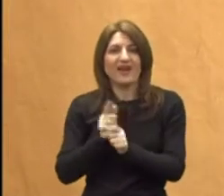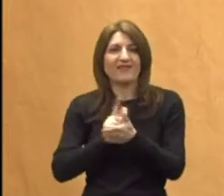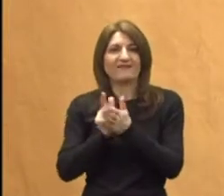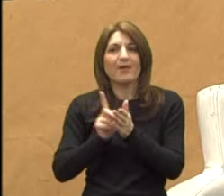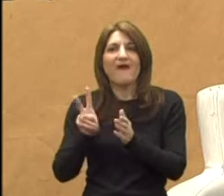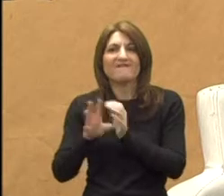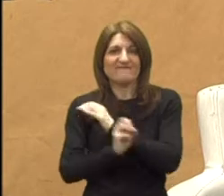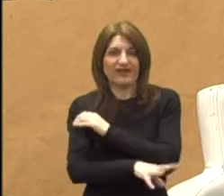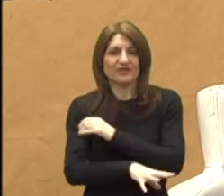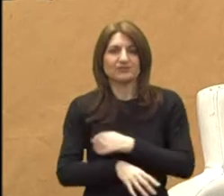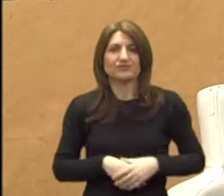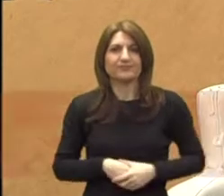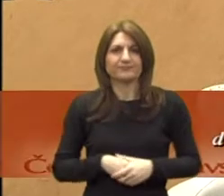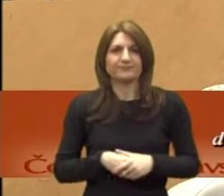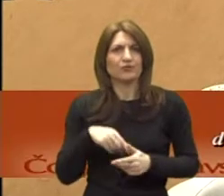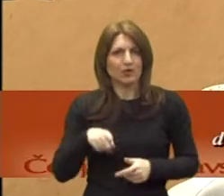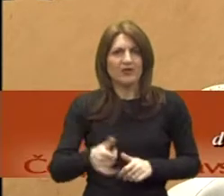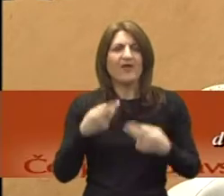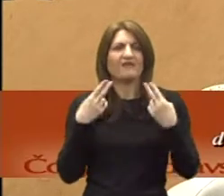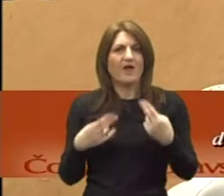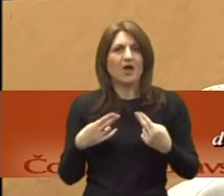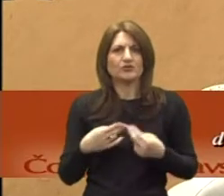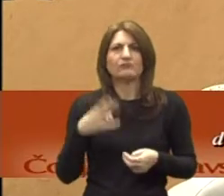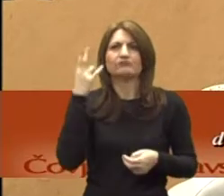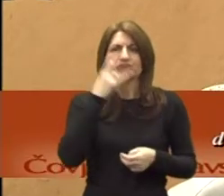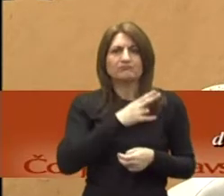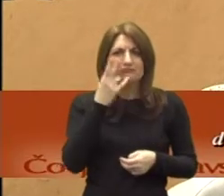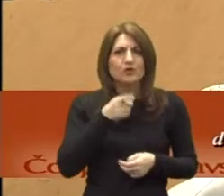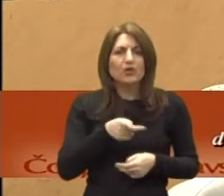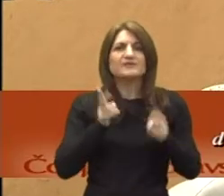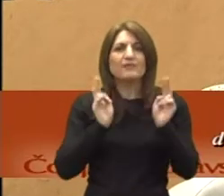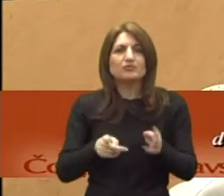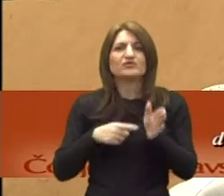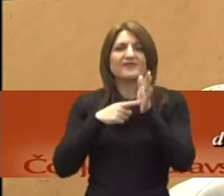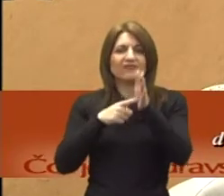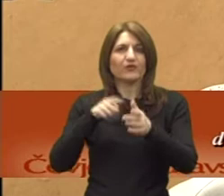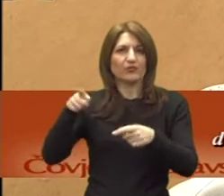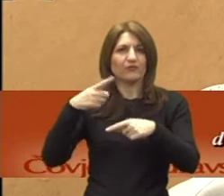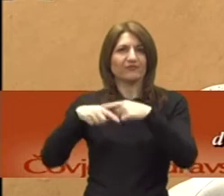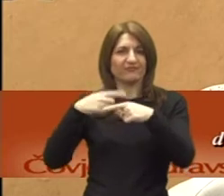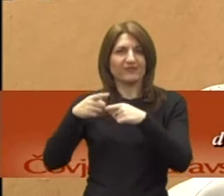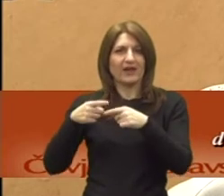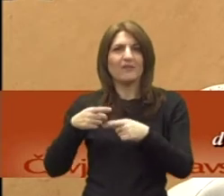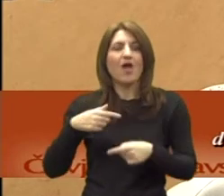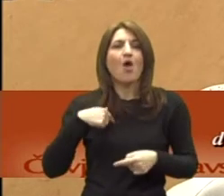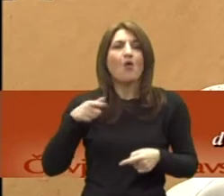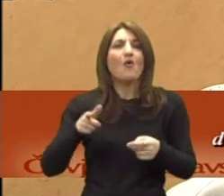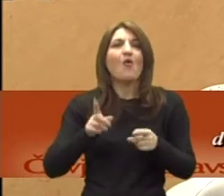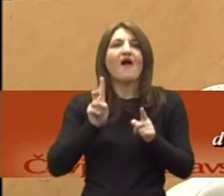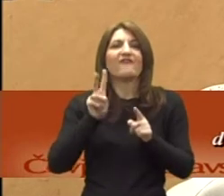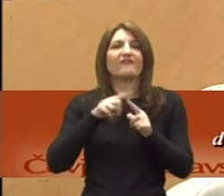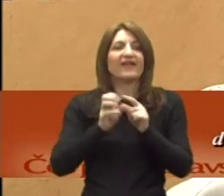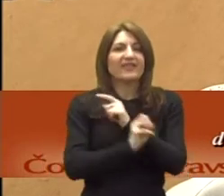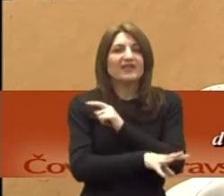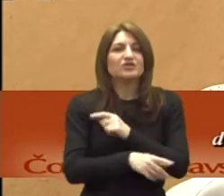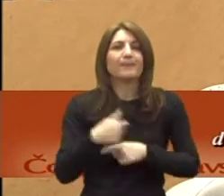Što je jako važno. Je, mislim da se to moglo vidjeti u prilogu. Je, točno. Dakle, mi u vrtiću radimo na